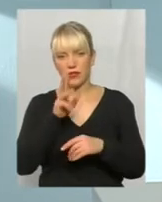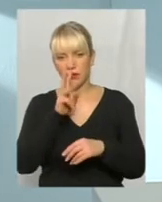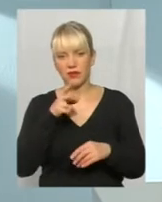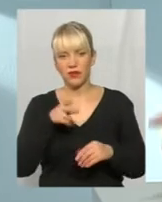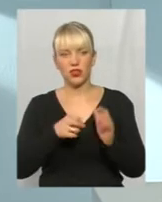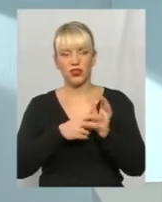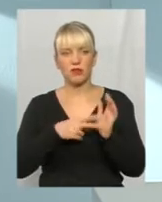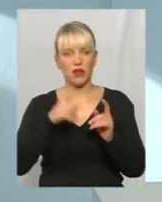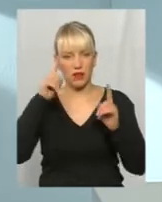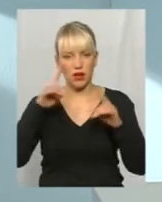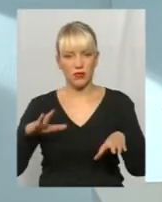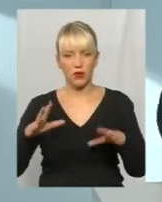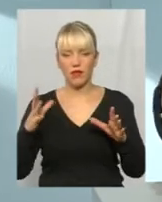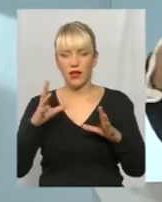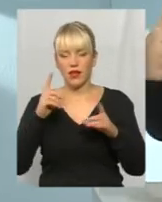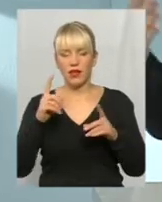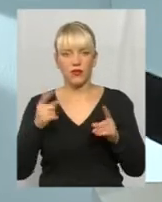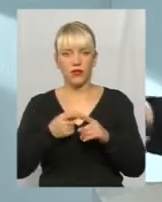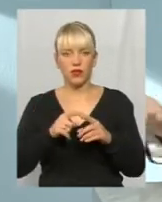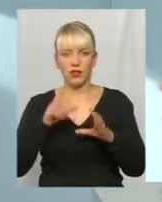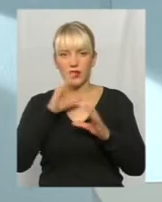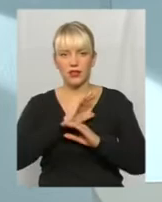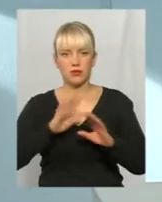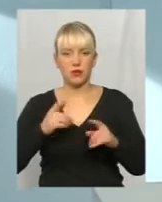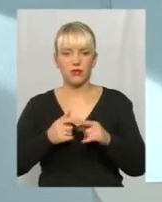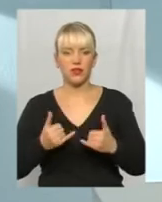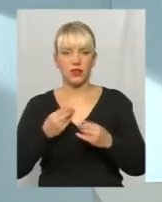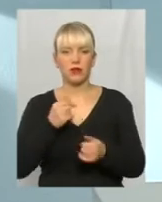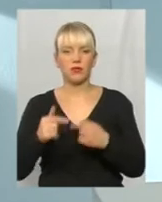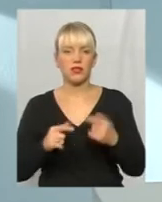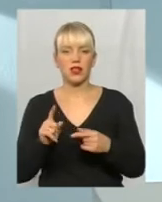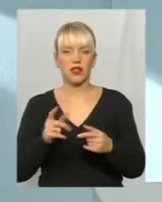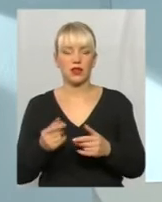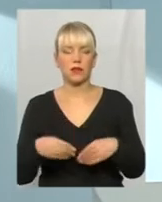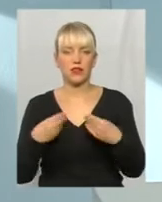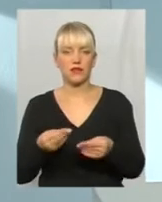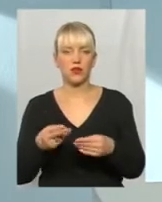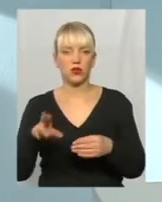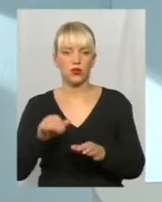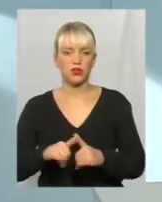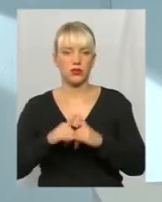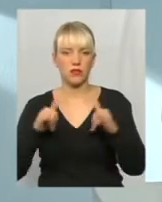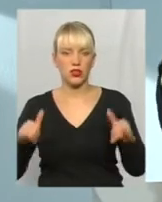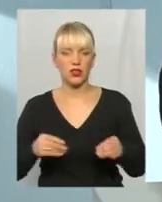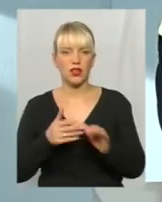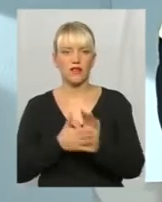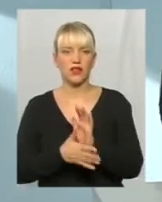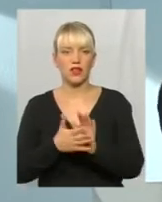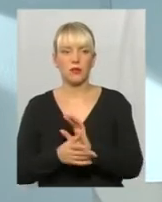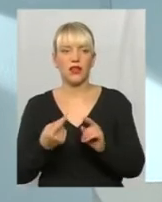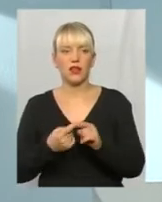раптоване, сподіване для бізнесу, яке призвело до збільшення витрат на цю сферу. І якщо б при цьому ще